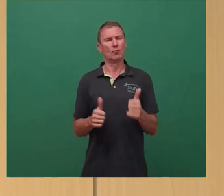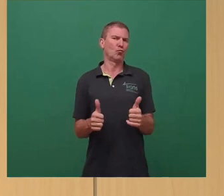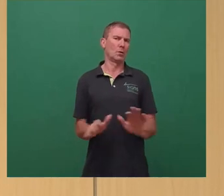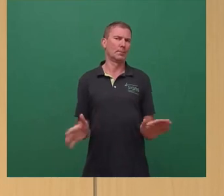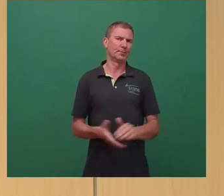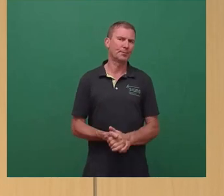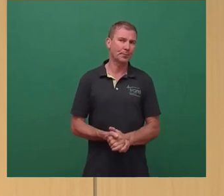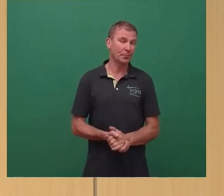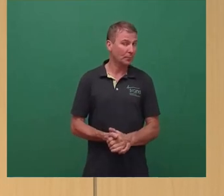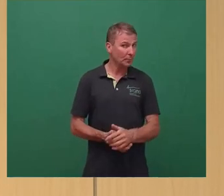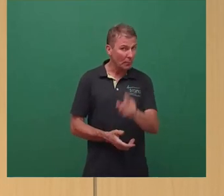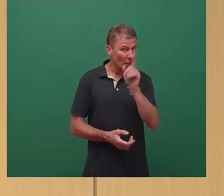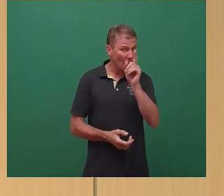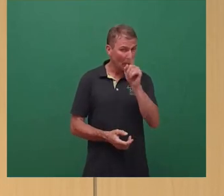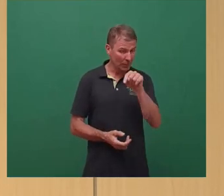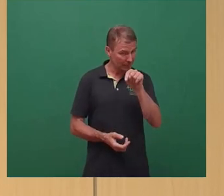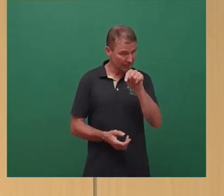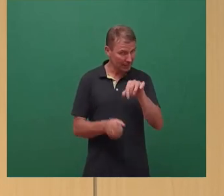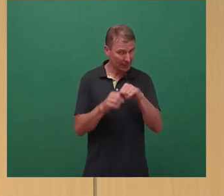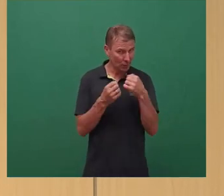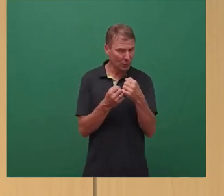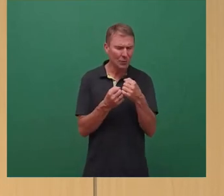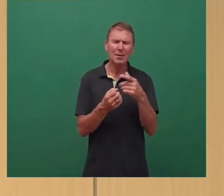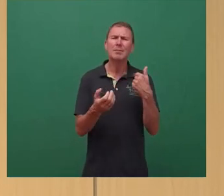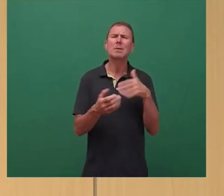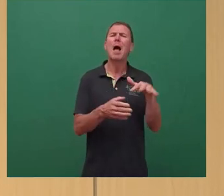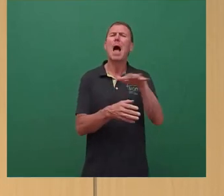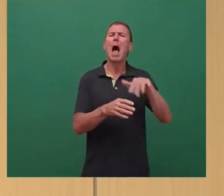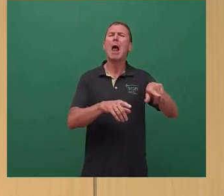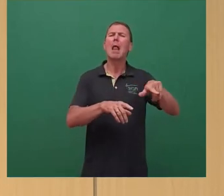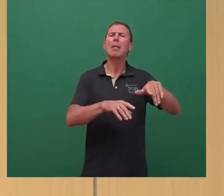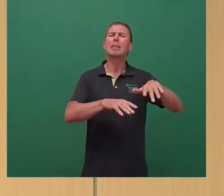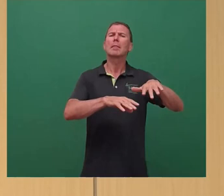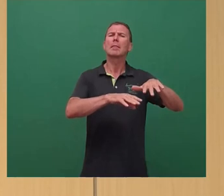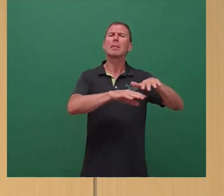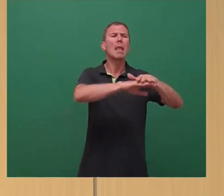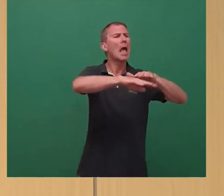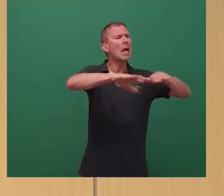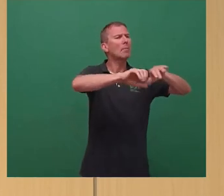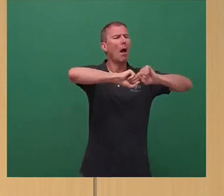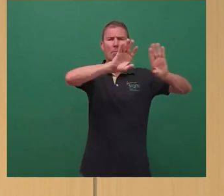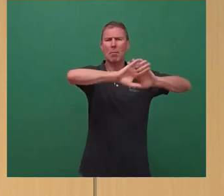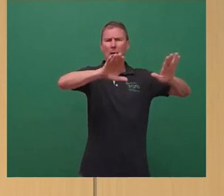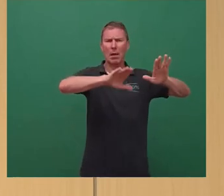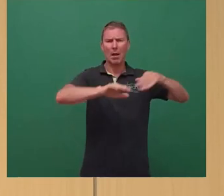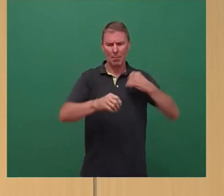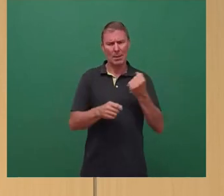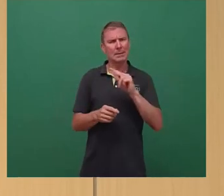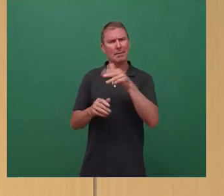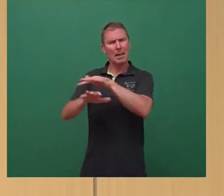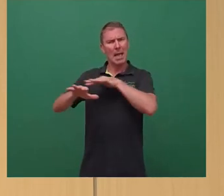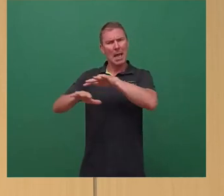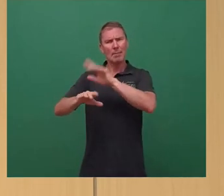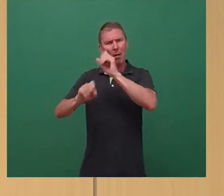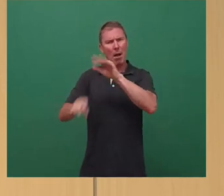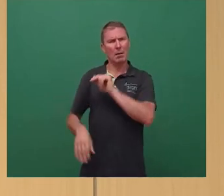Ich will aber an dieser Stelle, also wir haben jetzt auf Landesebene Klarheit, wir sollten aber, glaube ich, auch an anderer Stelle Klarheit schaffen. Und zumindest für unsere